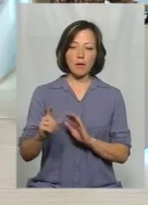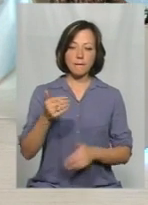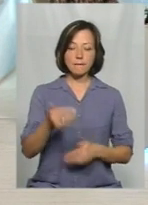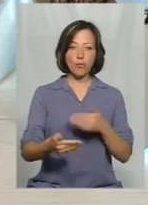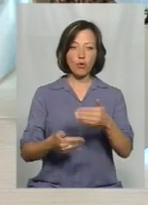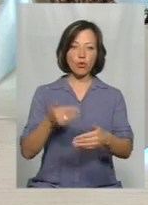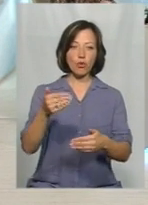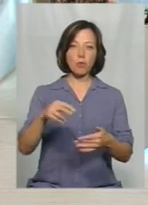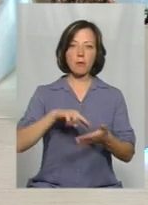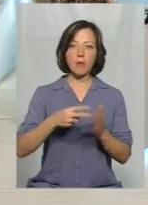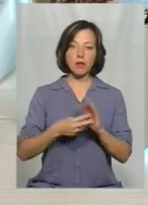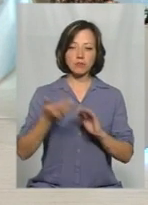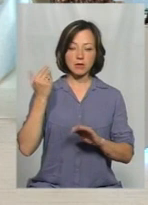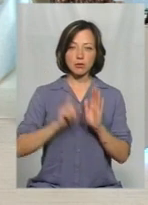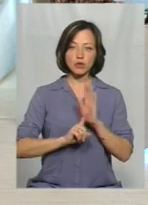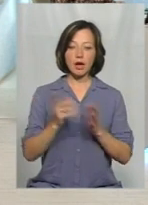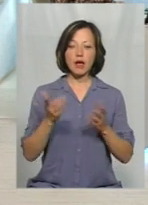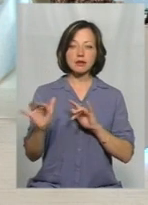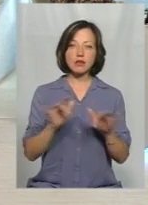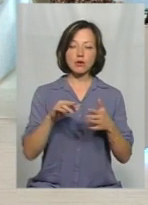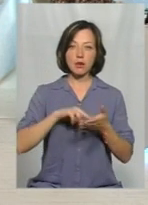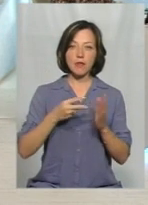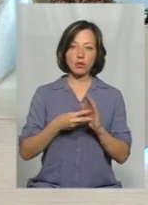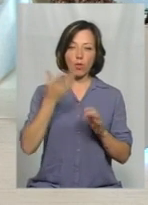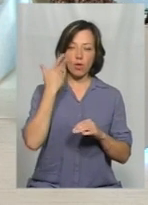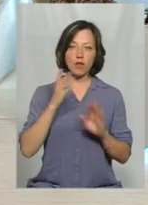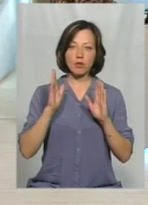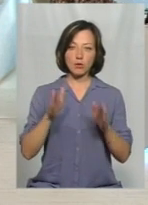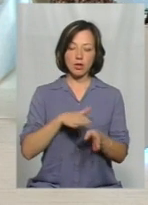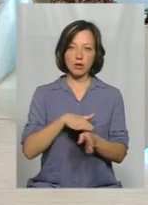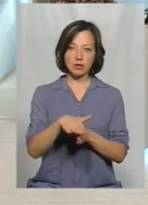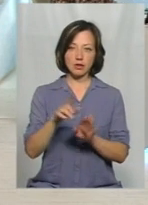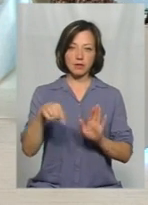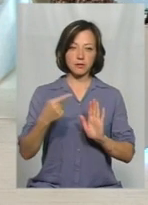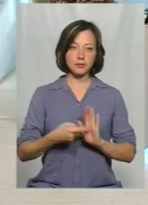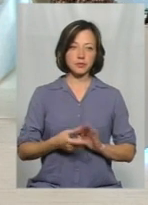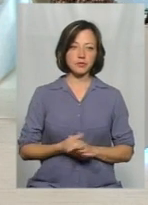плану, який анонсували на початку. Які ж заходи заплановані і коли почнеться їх реалізація?